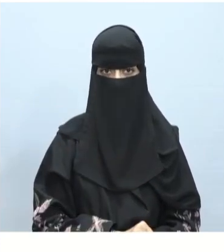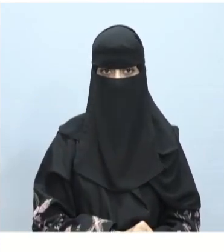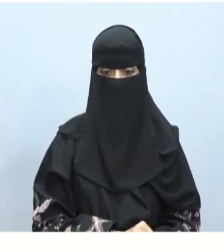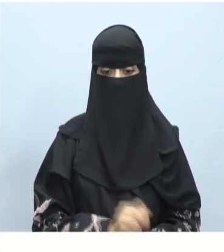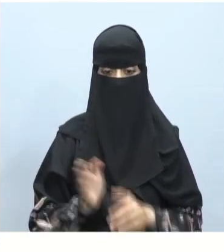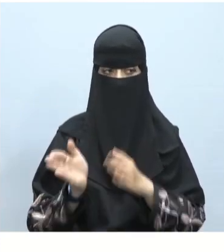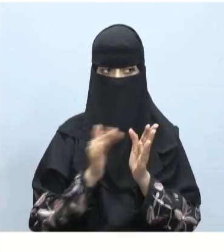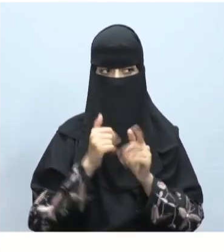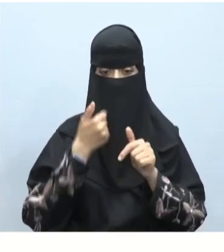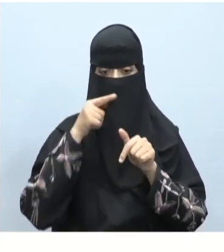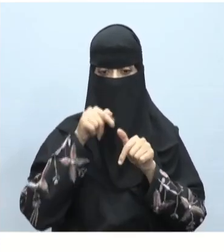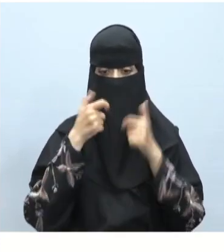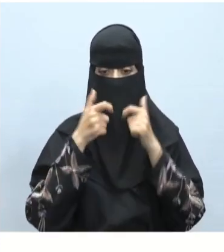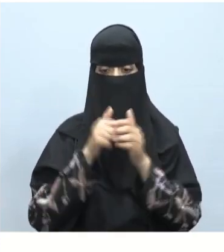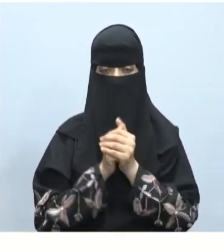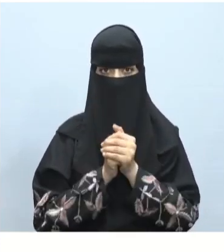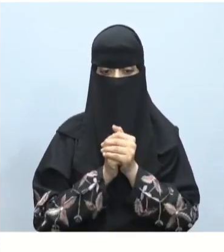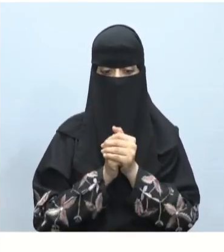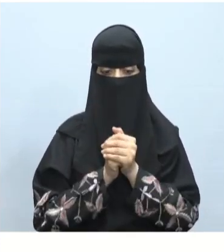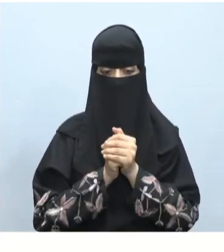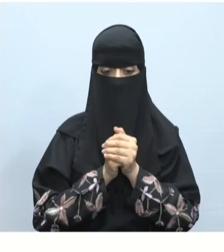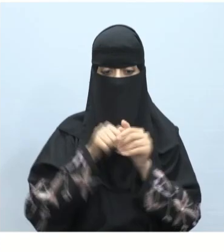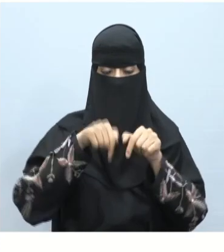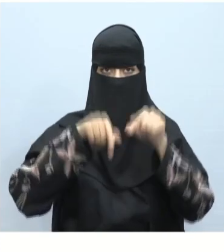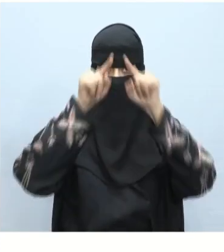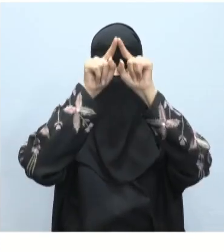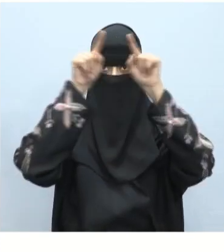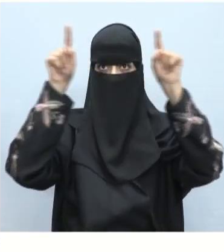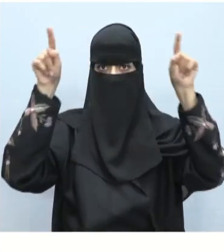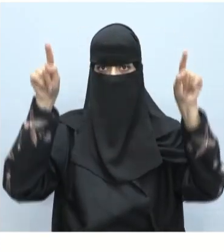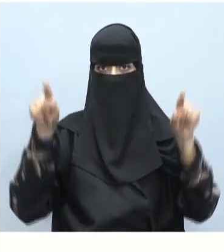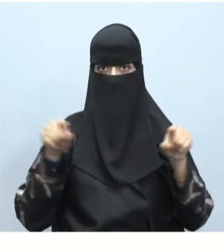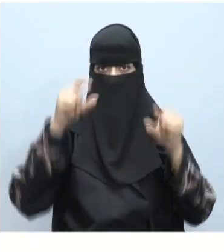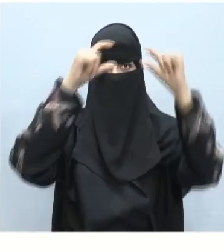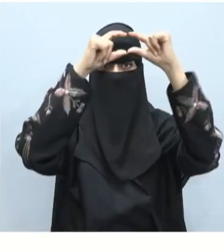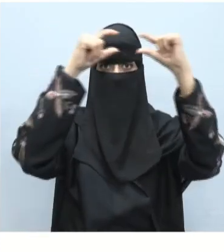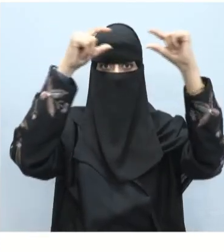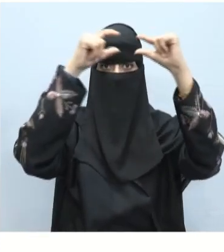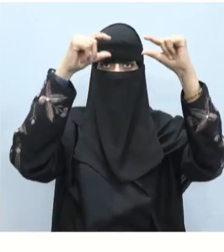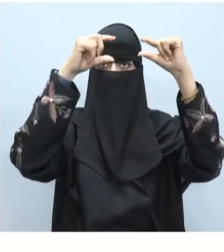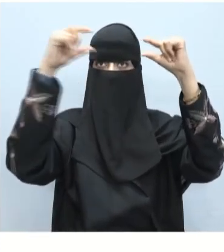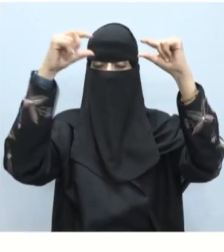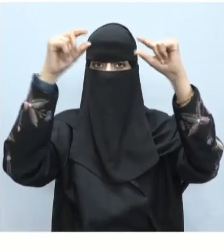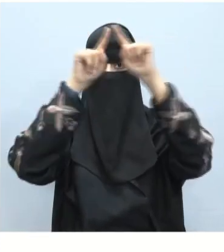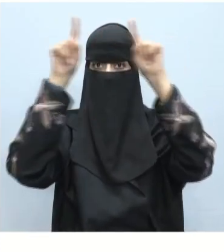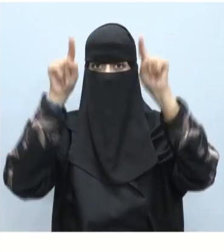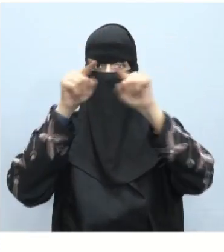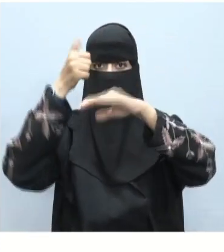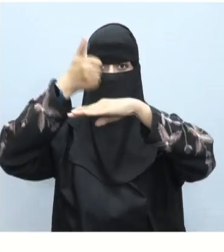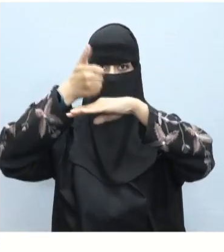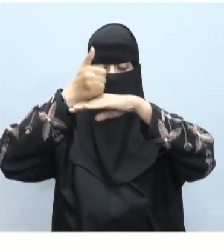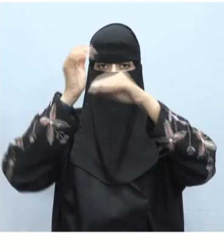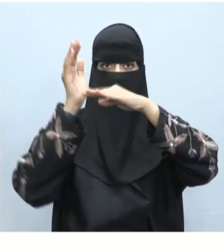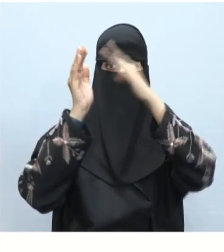نلاحظ وجود الصفحة الجديدة حوله بجانب الصفحة السابقة وهي الصفحة